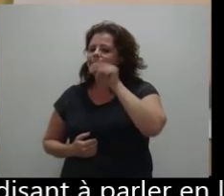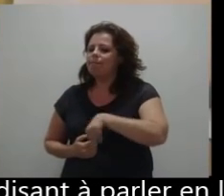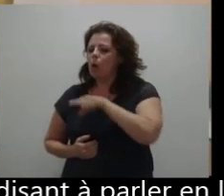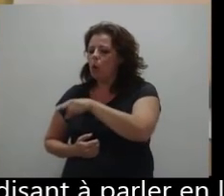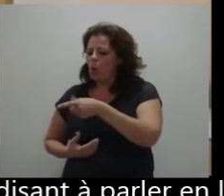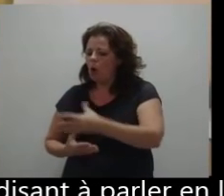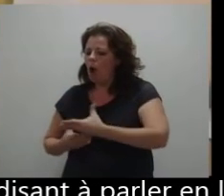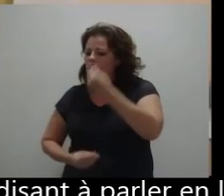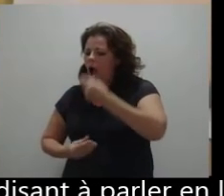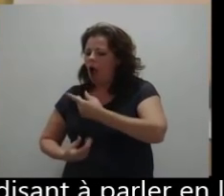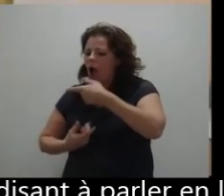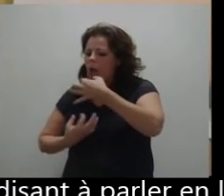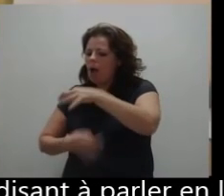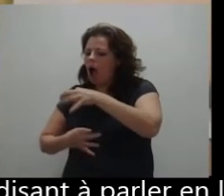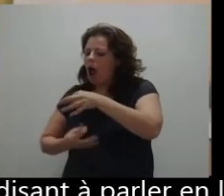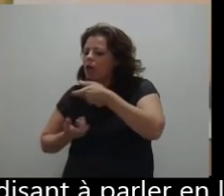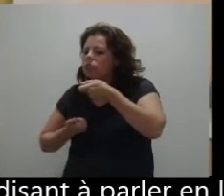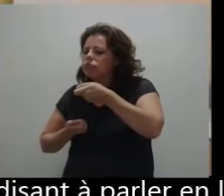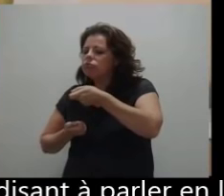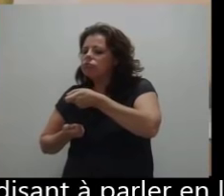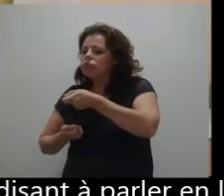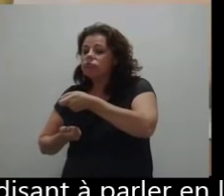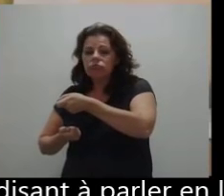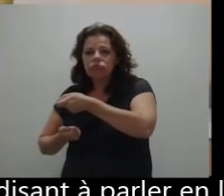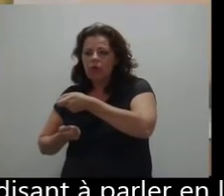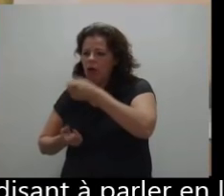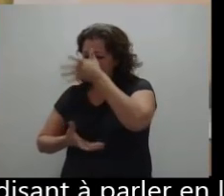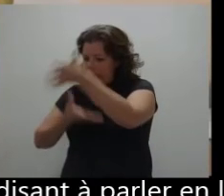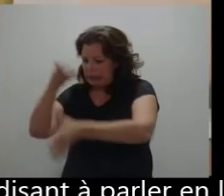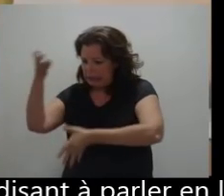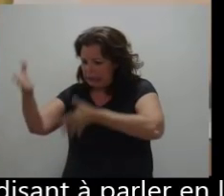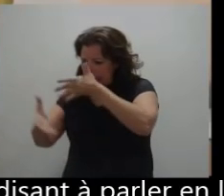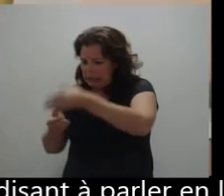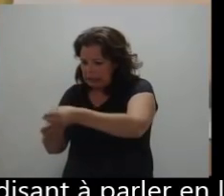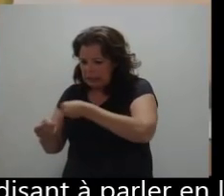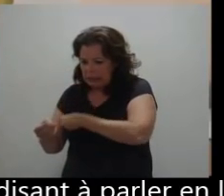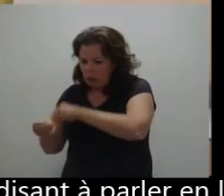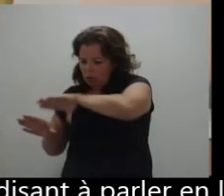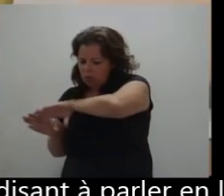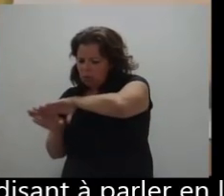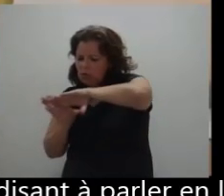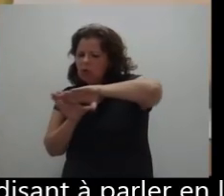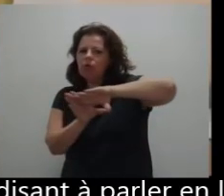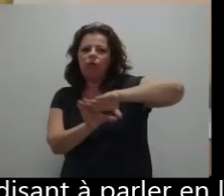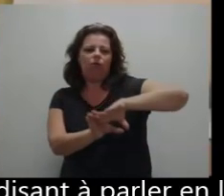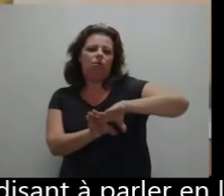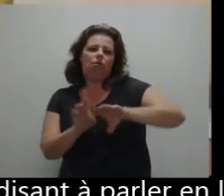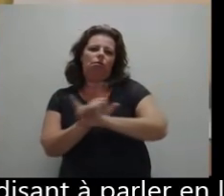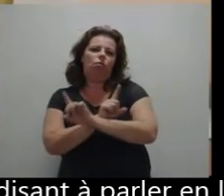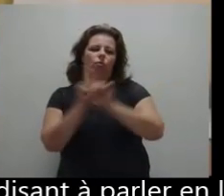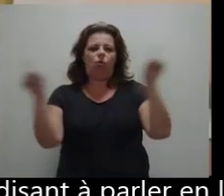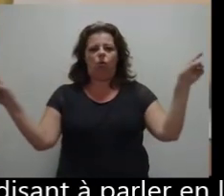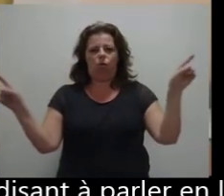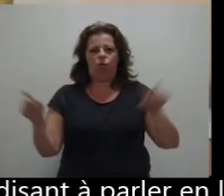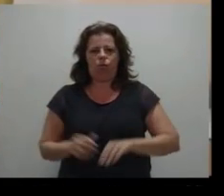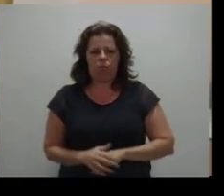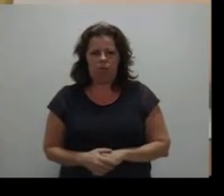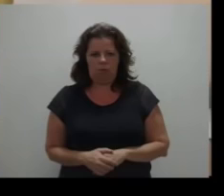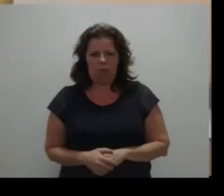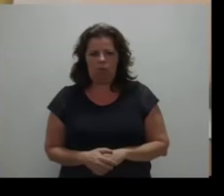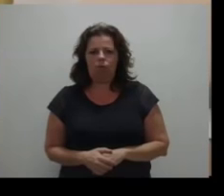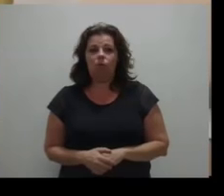soi-disant à parler, en les privant d'un accès précoce à la langue signée française,